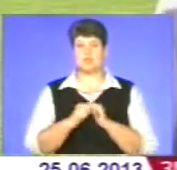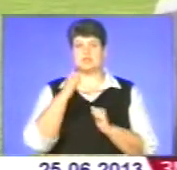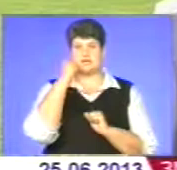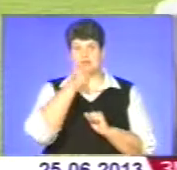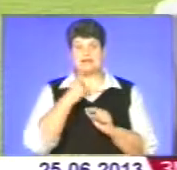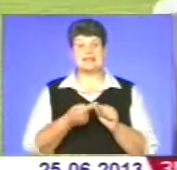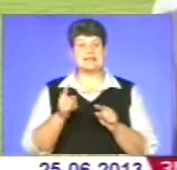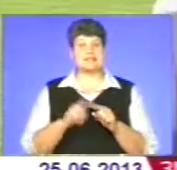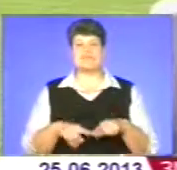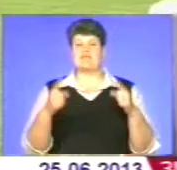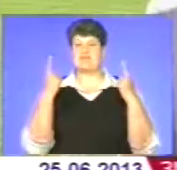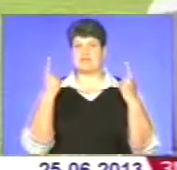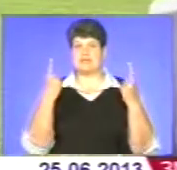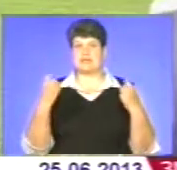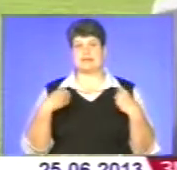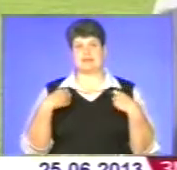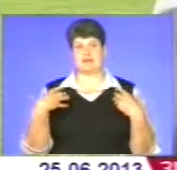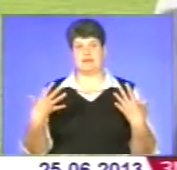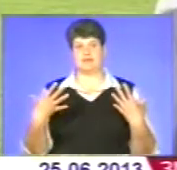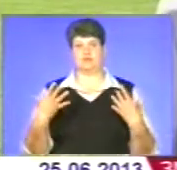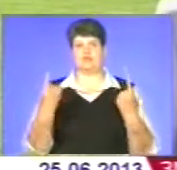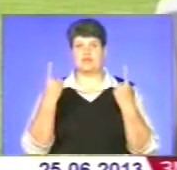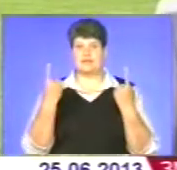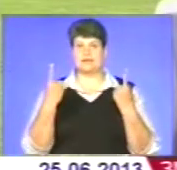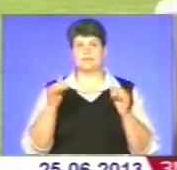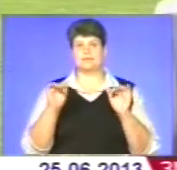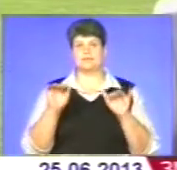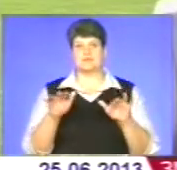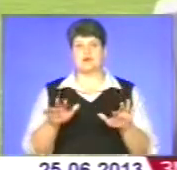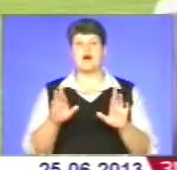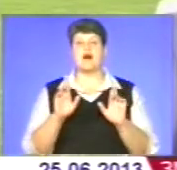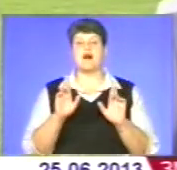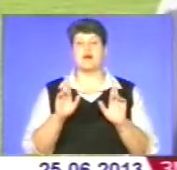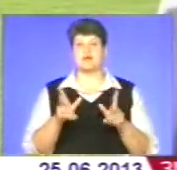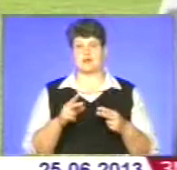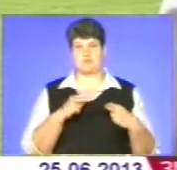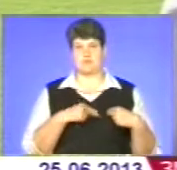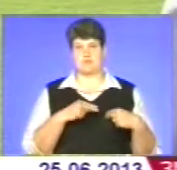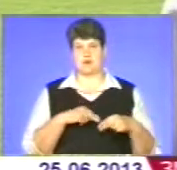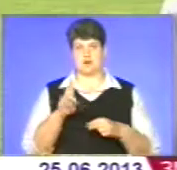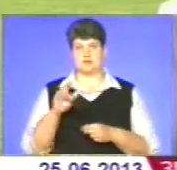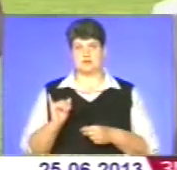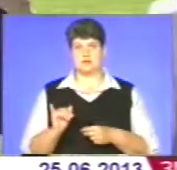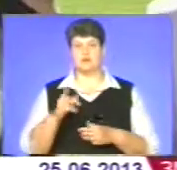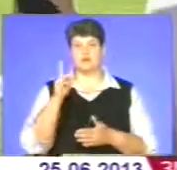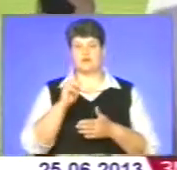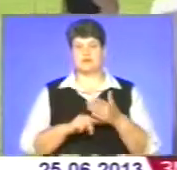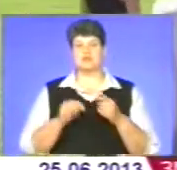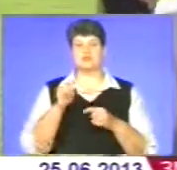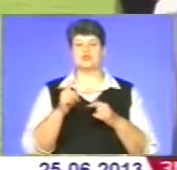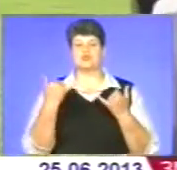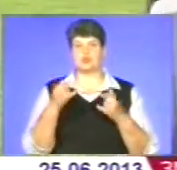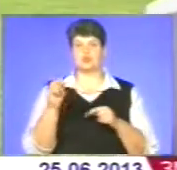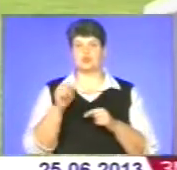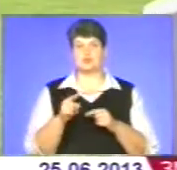велике свято, це велике дійство. І як ви задали питання, а як в праці? Повірте, те, що вони сьогодні тут, це